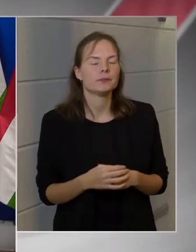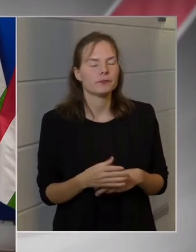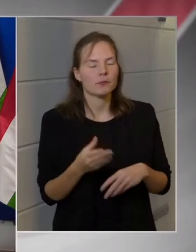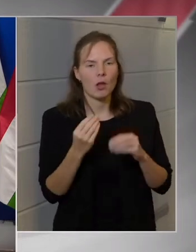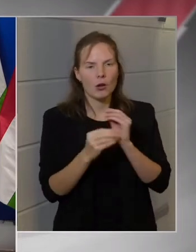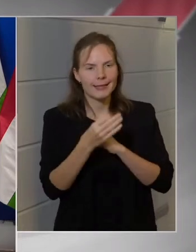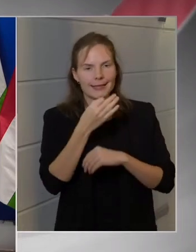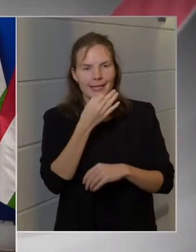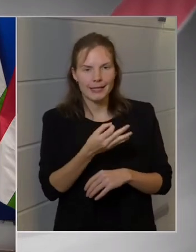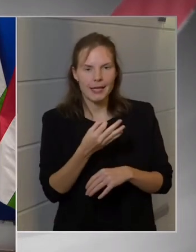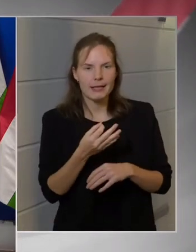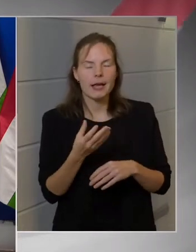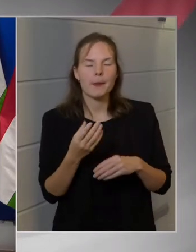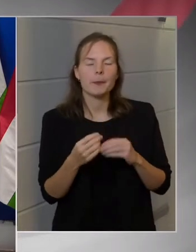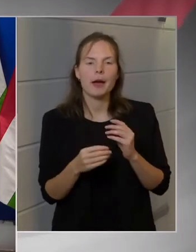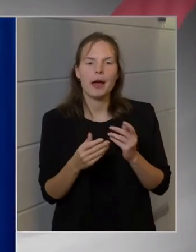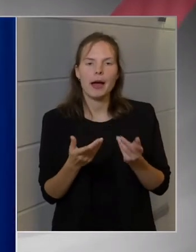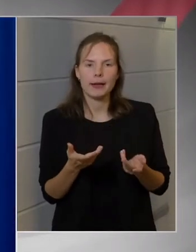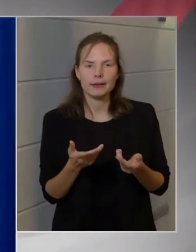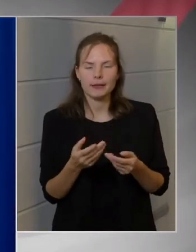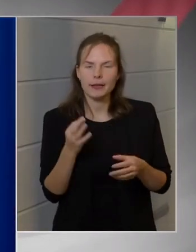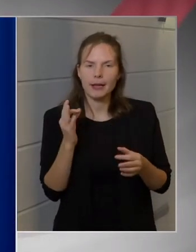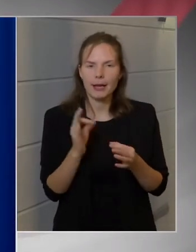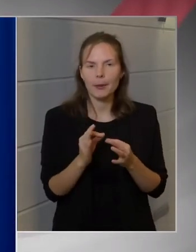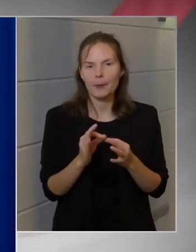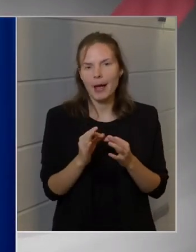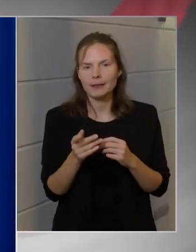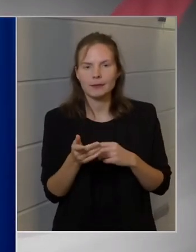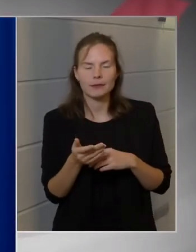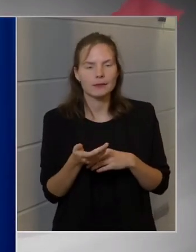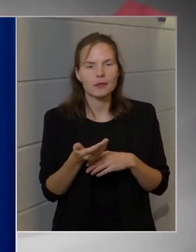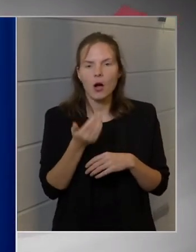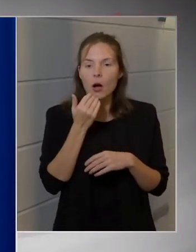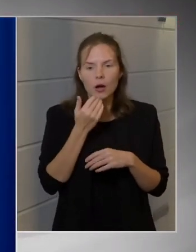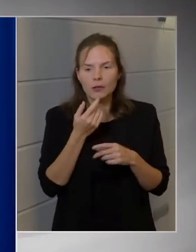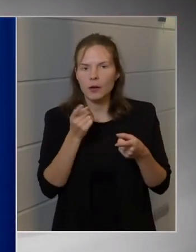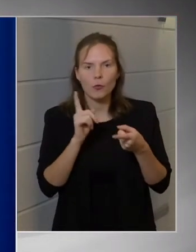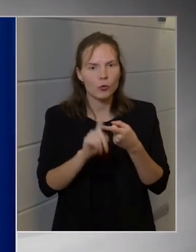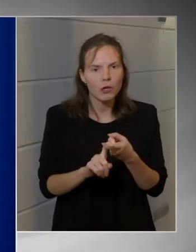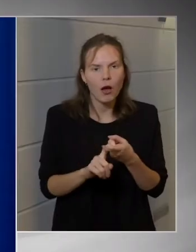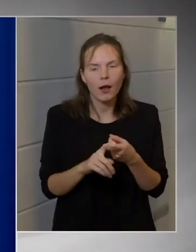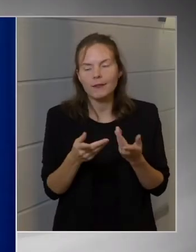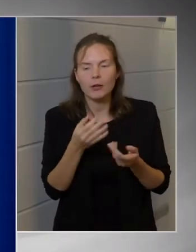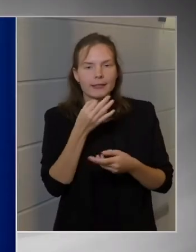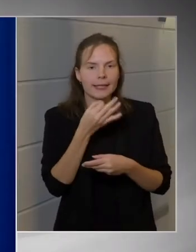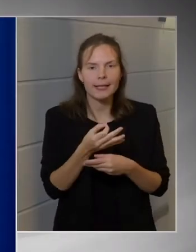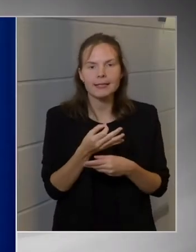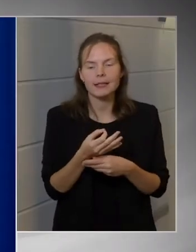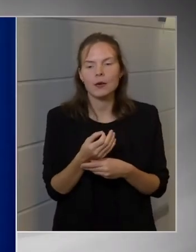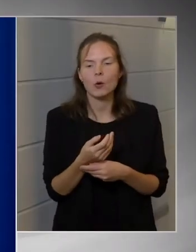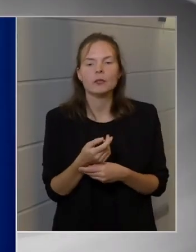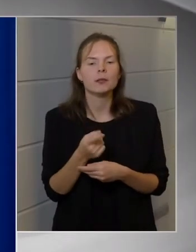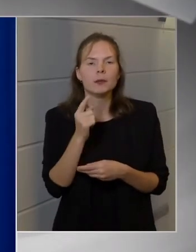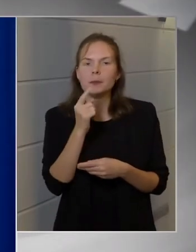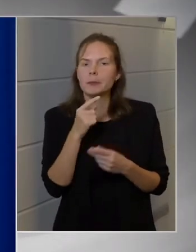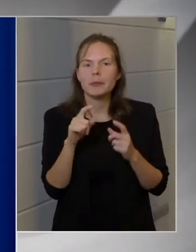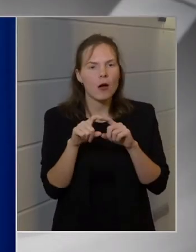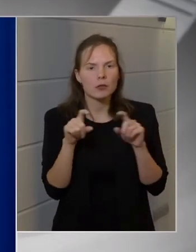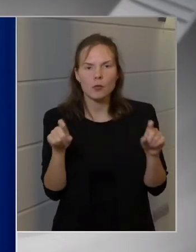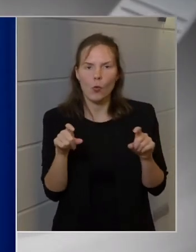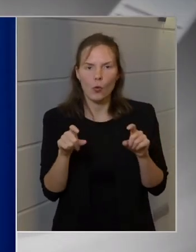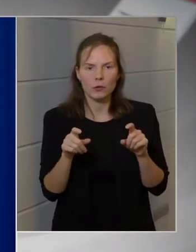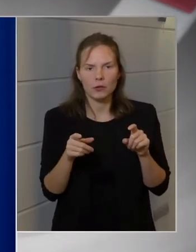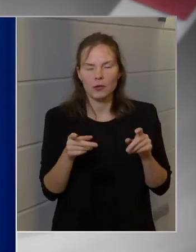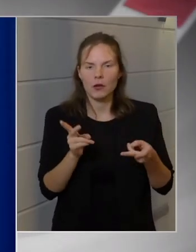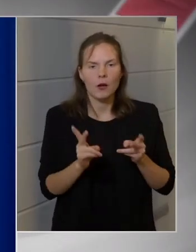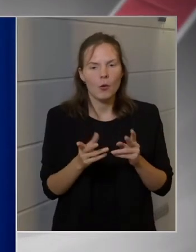Azért kérdezem erről, mert éppen azt arra akartam utalni, vagy arra akartam rákérdezni, hogy mi az oka annak, hogy